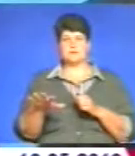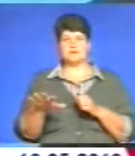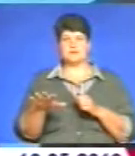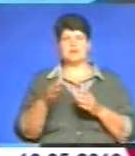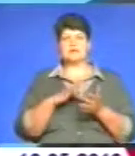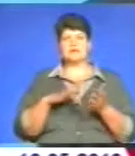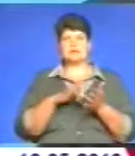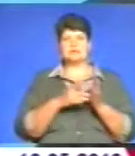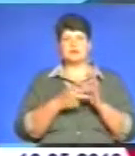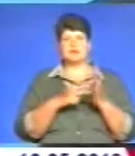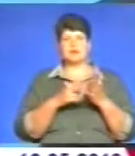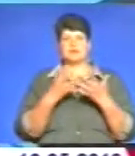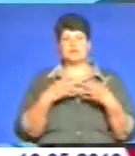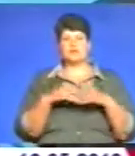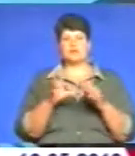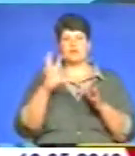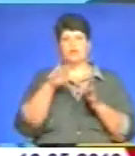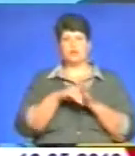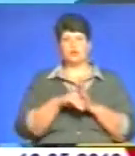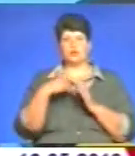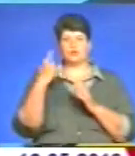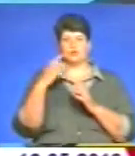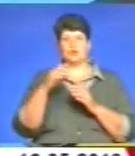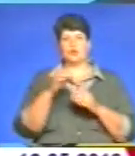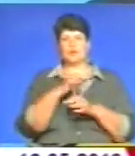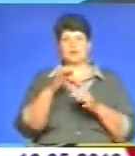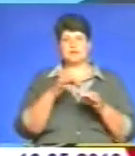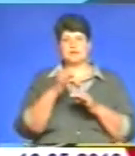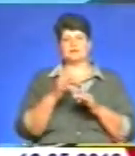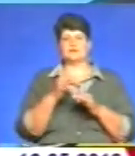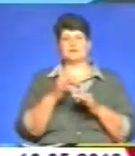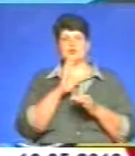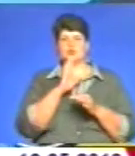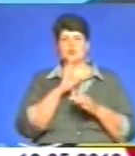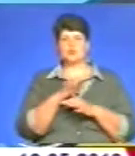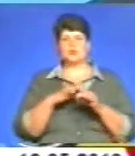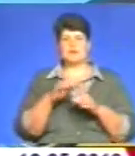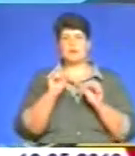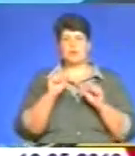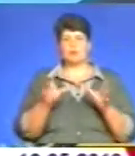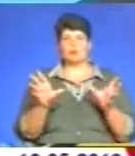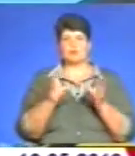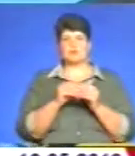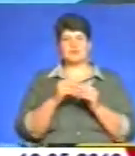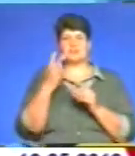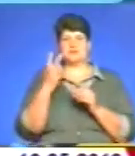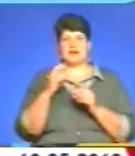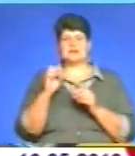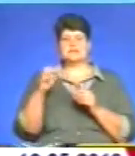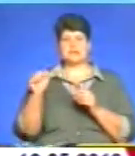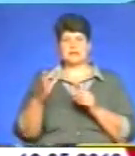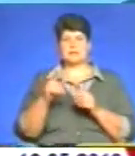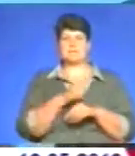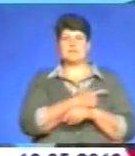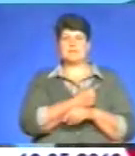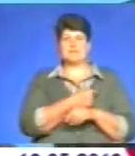сім'ї входить в обласну консультивну жіночу консультацію. Ми можемо поєднати два аспекти, як медичний, так